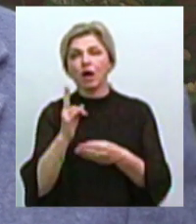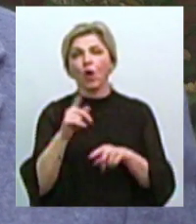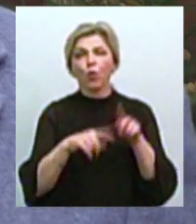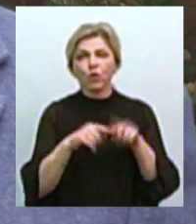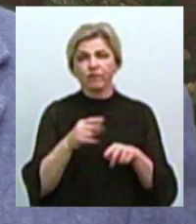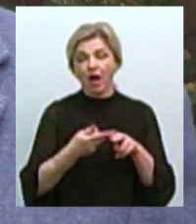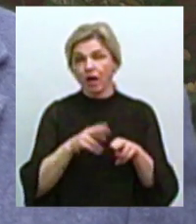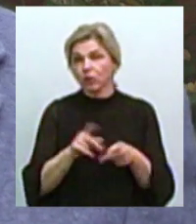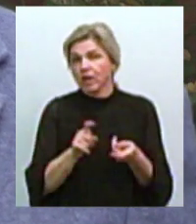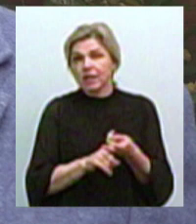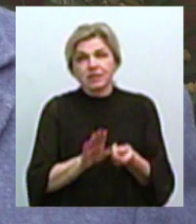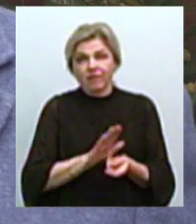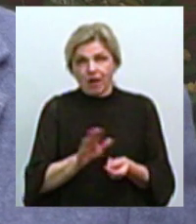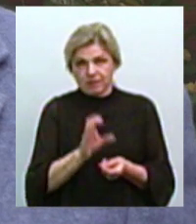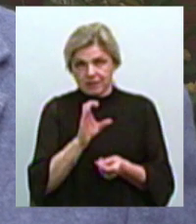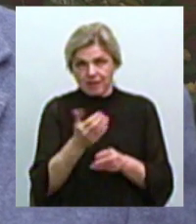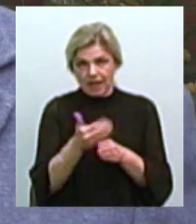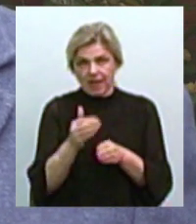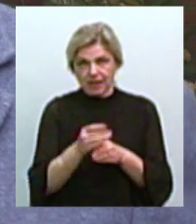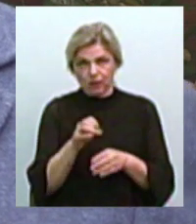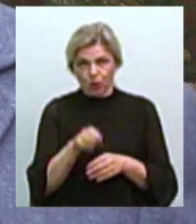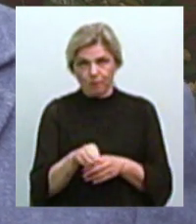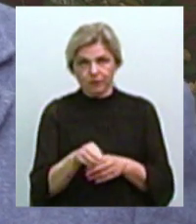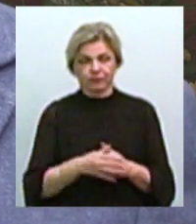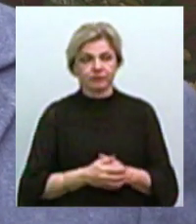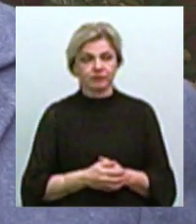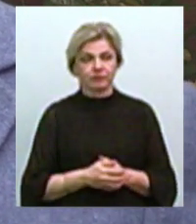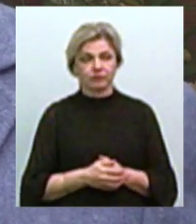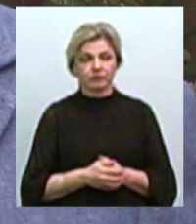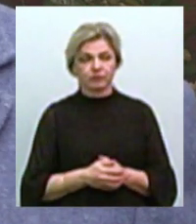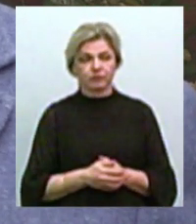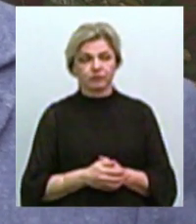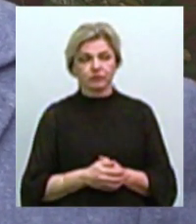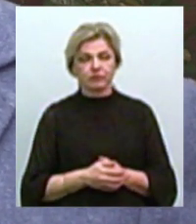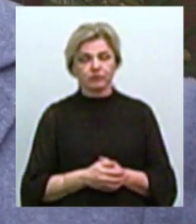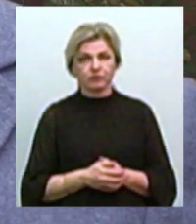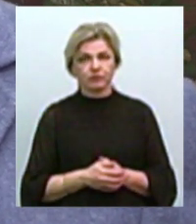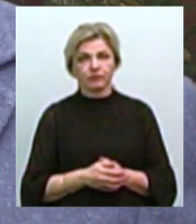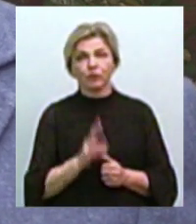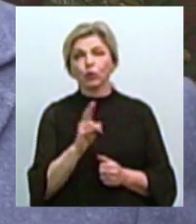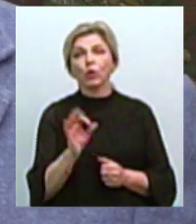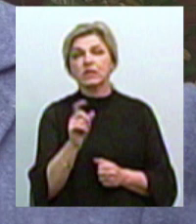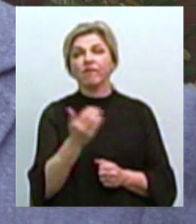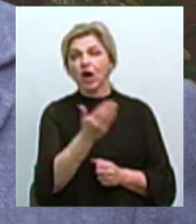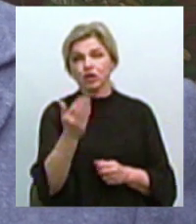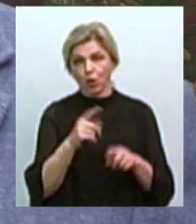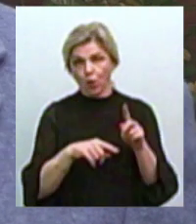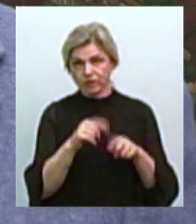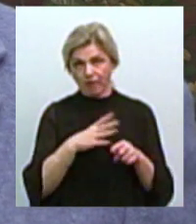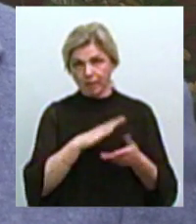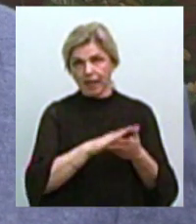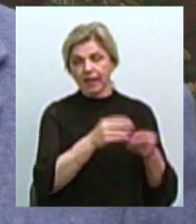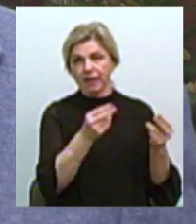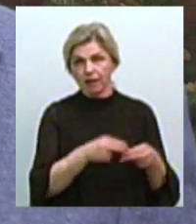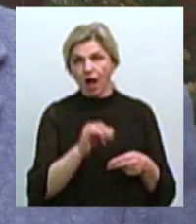відношення немає до тих кредитних відносин, які були відповідно, хтось з ваших близьких взяв кредит, а дзвонять і